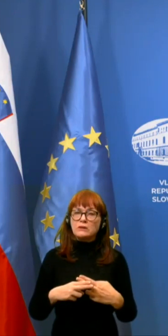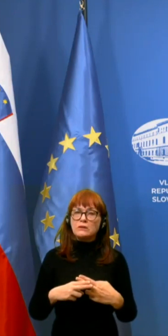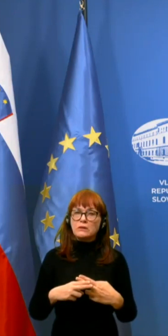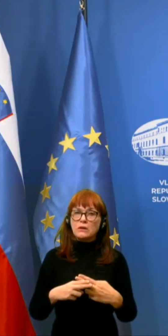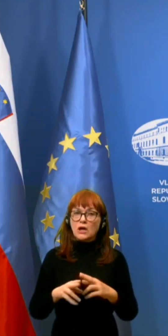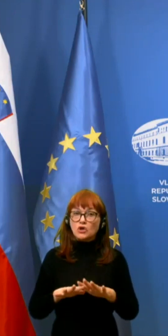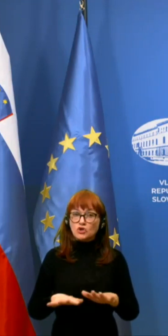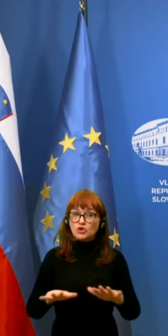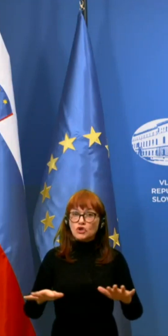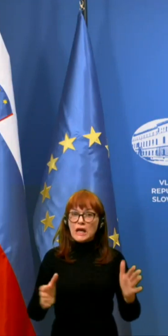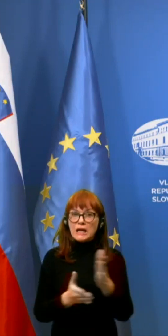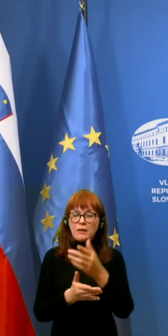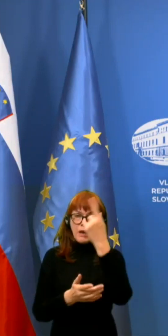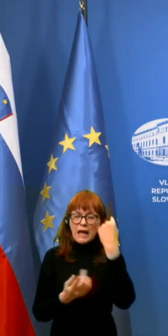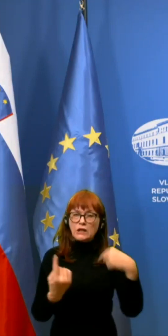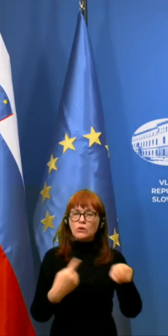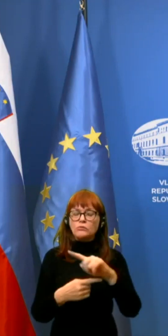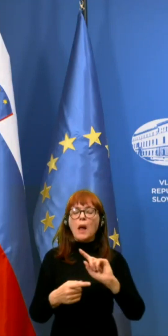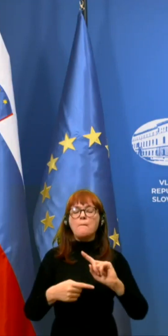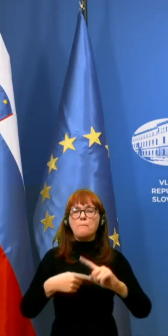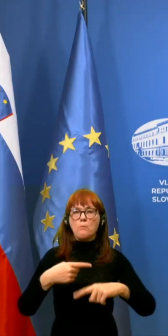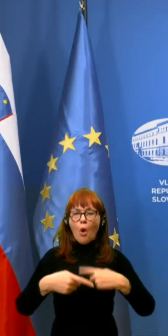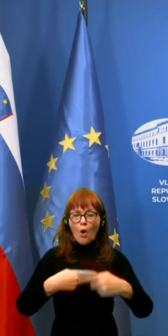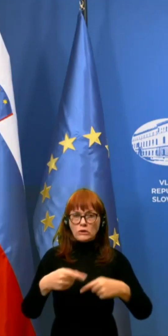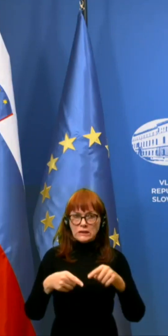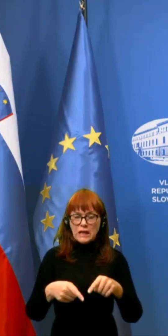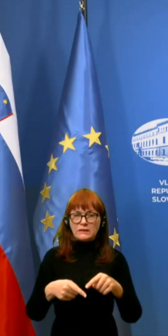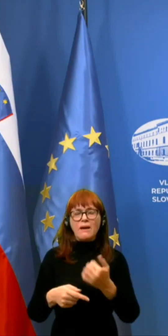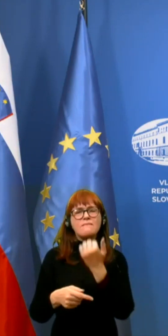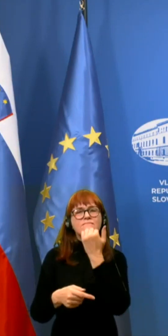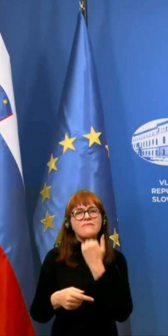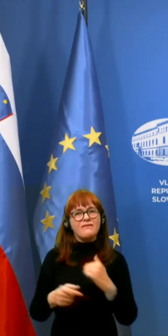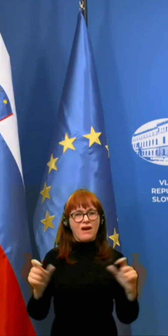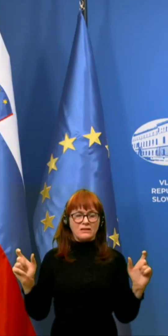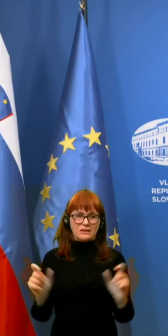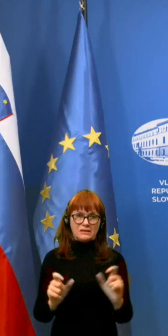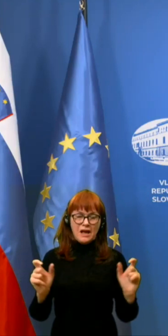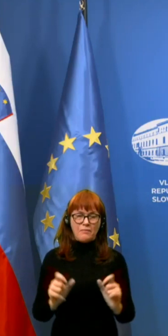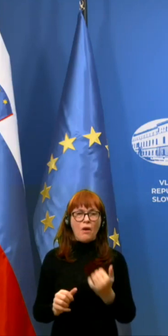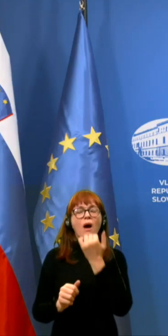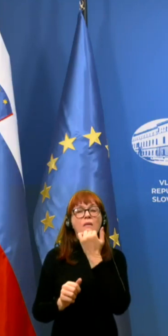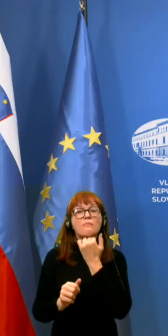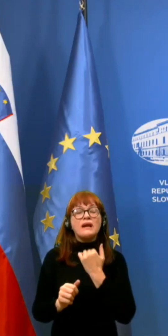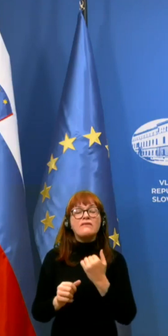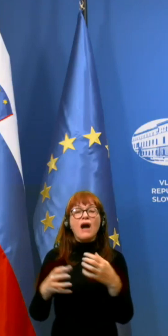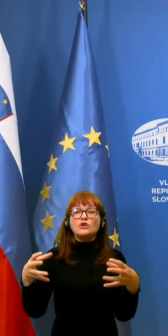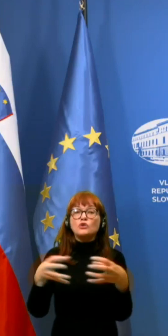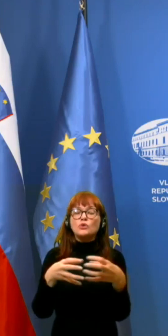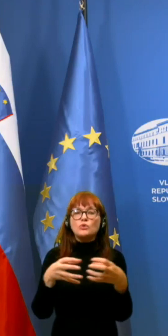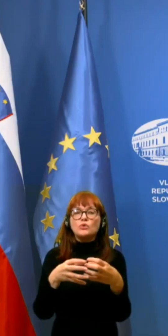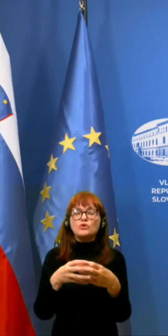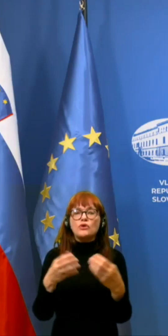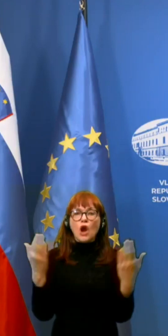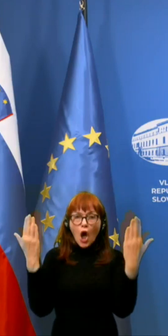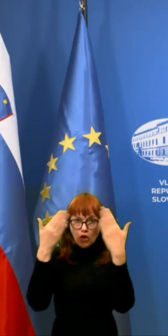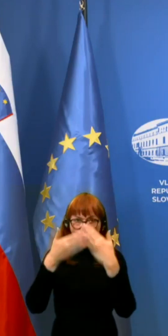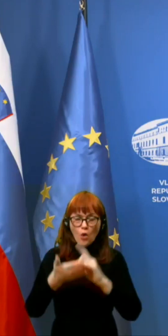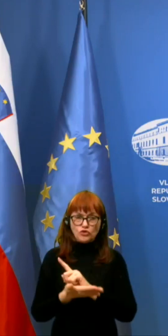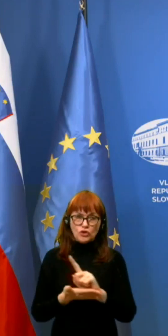sširjena med ljudmi, pravzaprav posledica privatnih zabav, privatnega druženja v nočnem času,